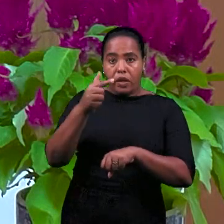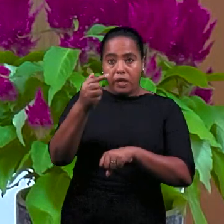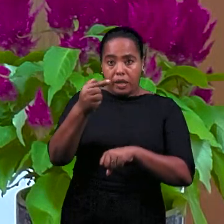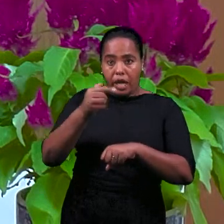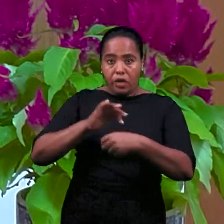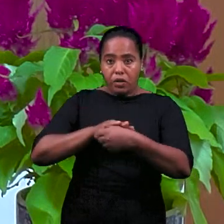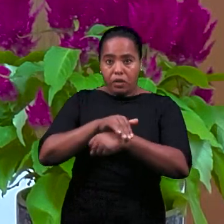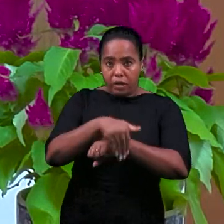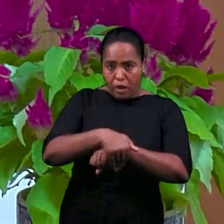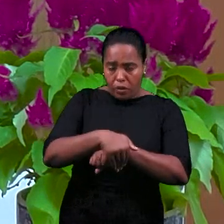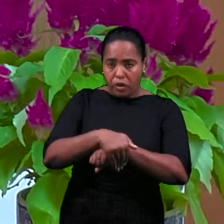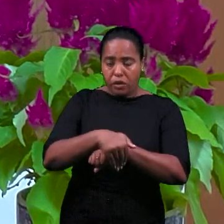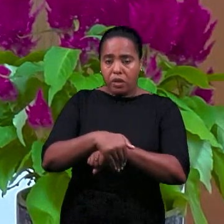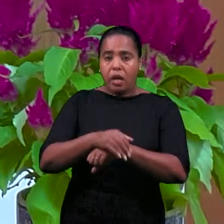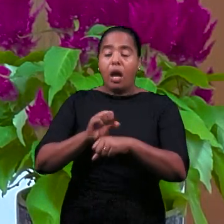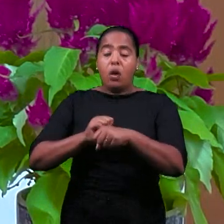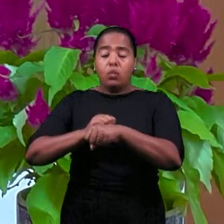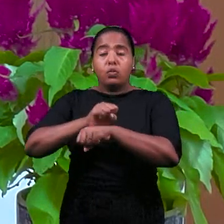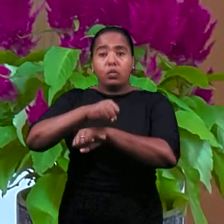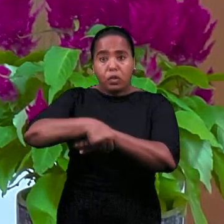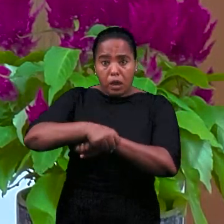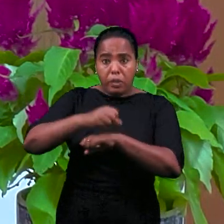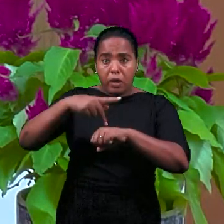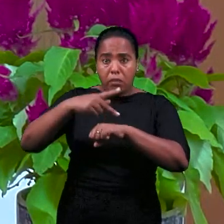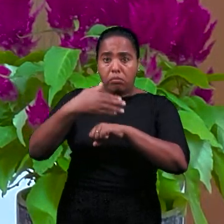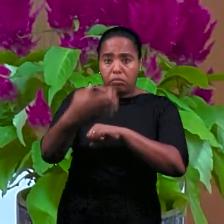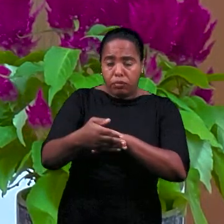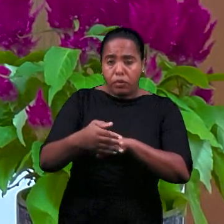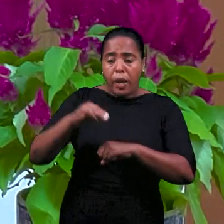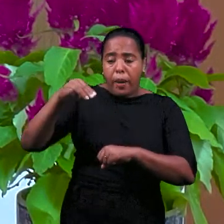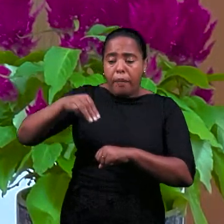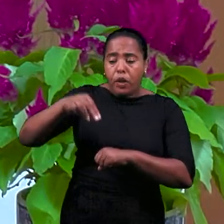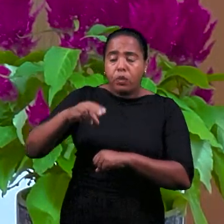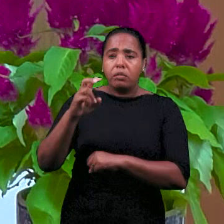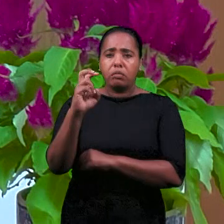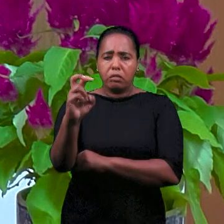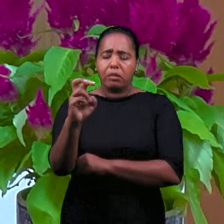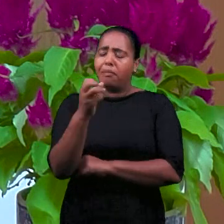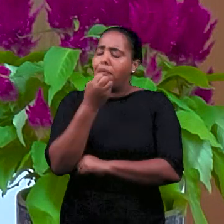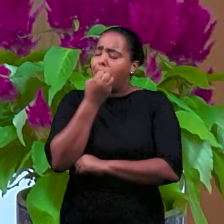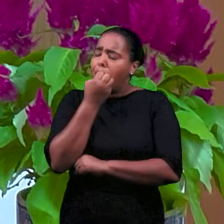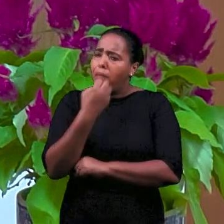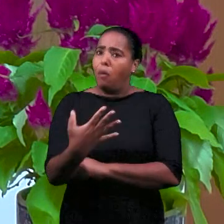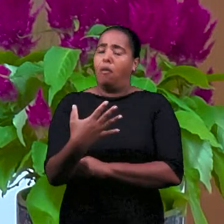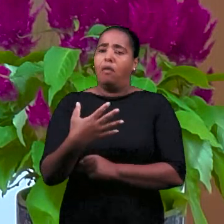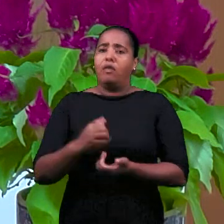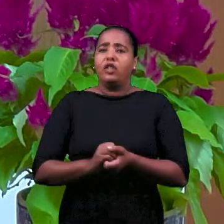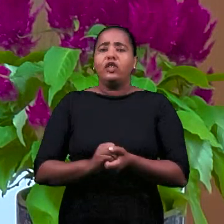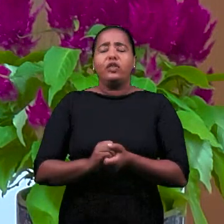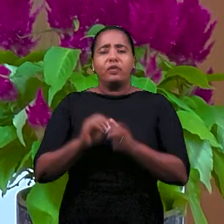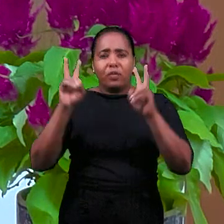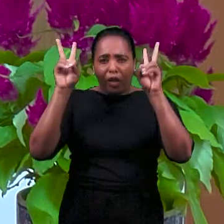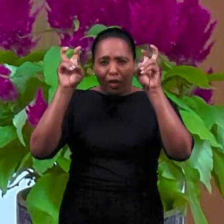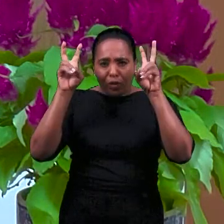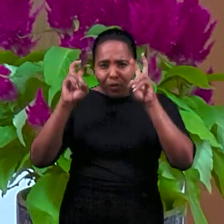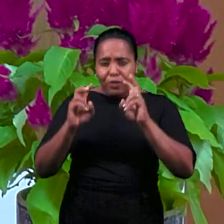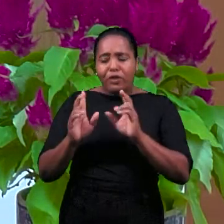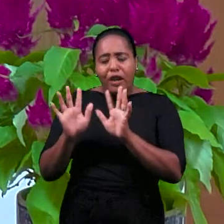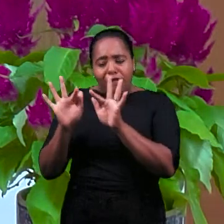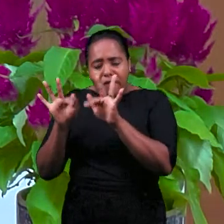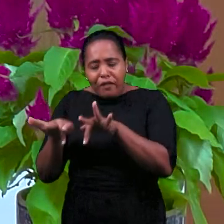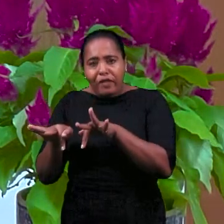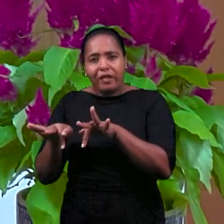нас есть международный семинар, 5-минутный. Очень важно, мы заканчиваем,